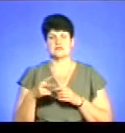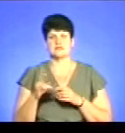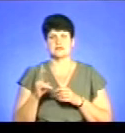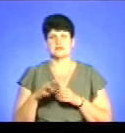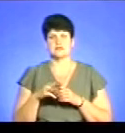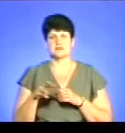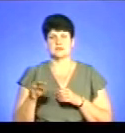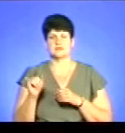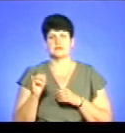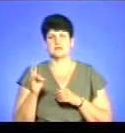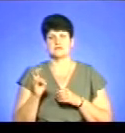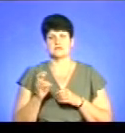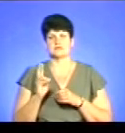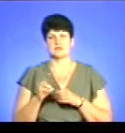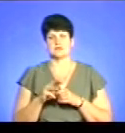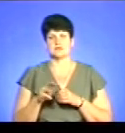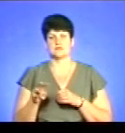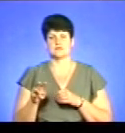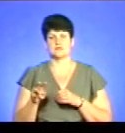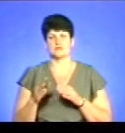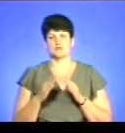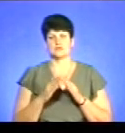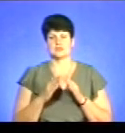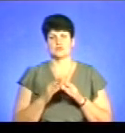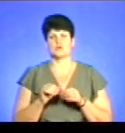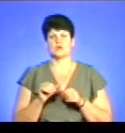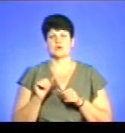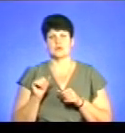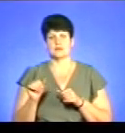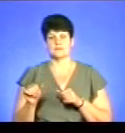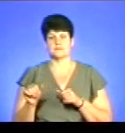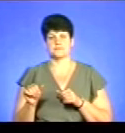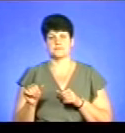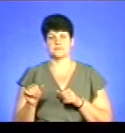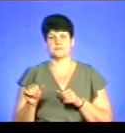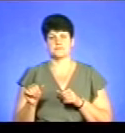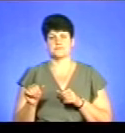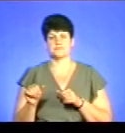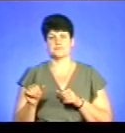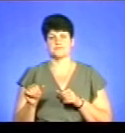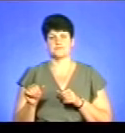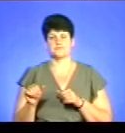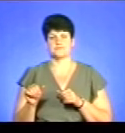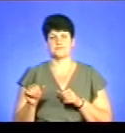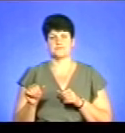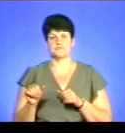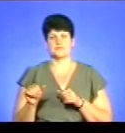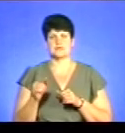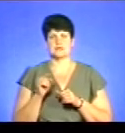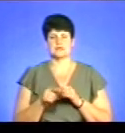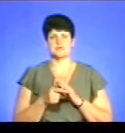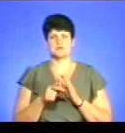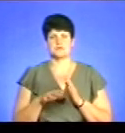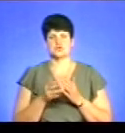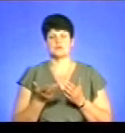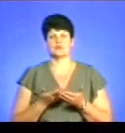і 200 квадратних метрів будинку, крім тих приміщень,